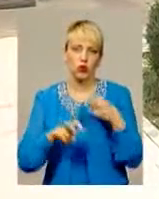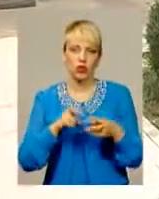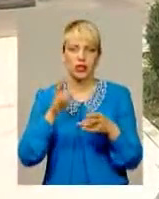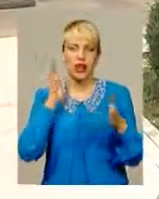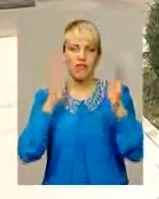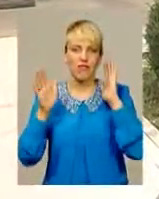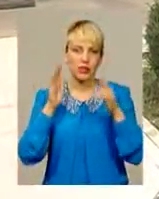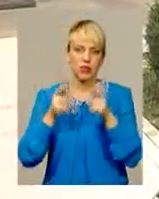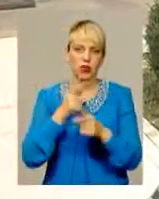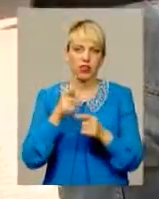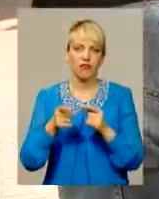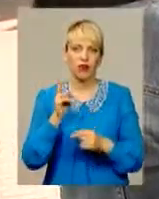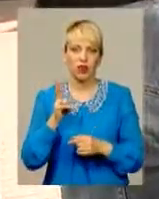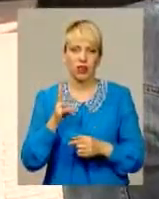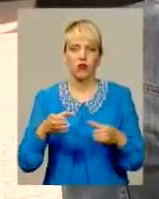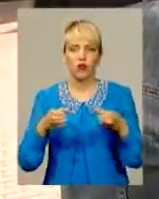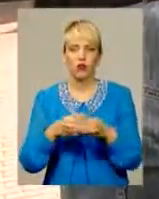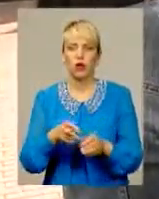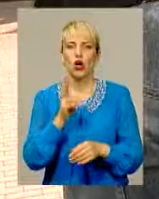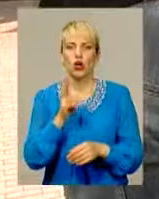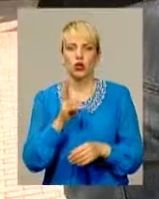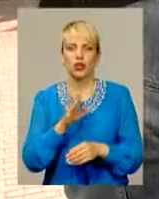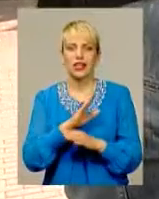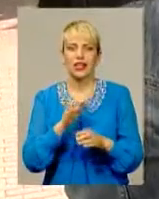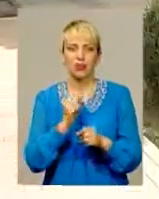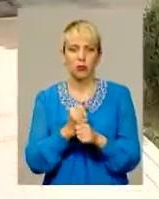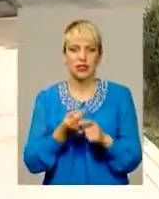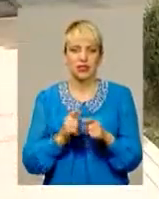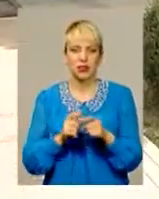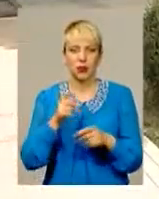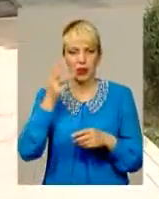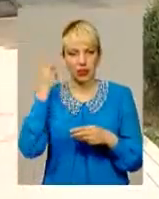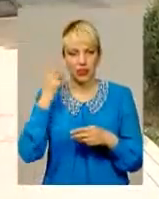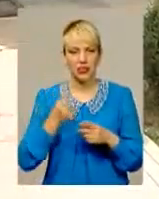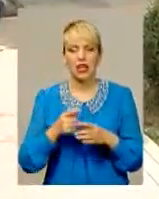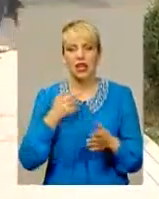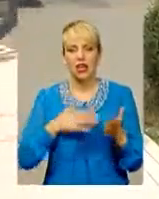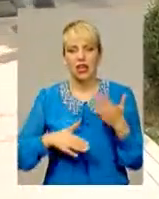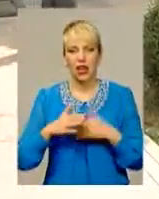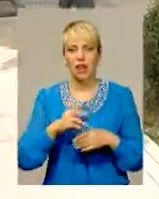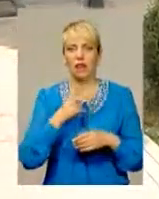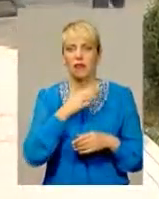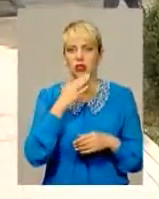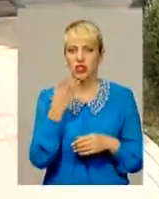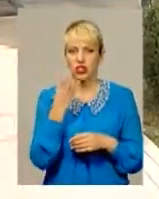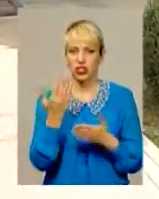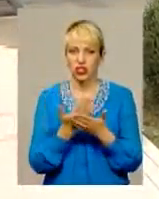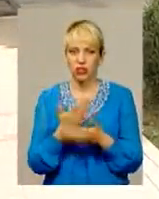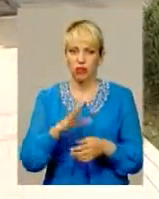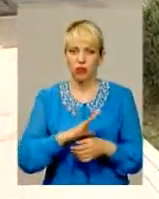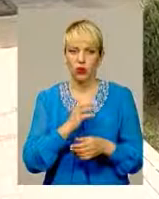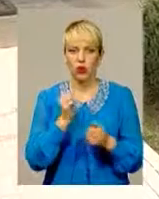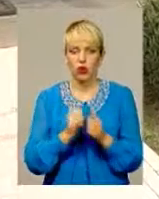контактах, саме в групі хтось не зробить Хмельницький. Це дуже приємно. Особливо, що найбільше радує, вже скільки ми фільмів подивилися, чотири фільми були, правда?